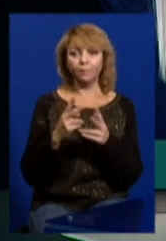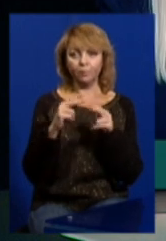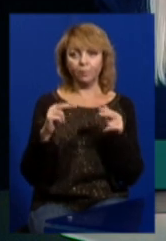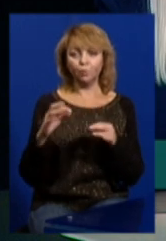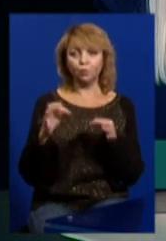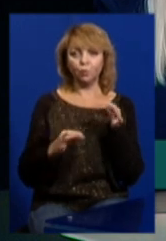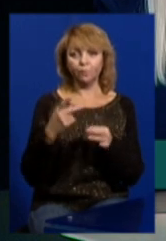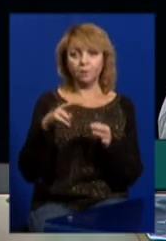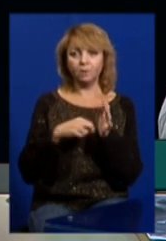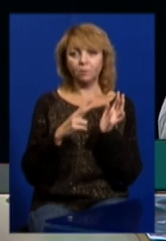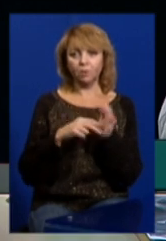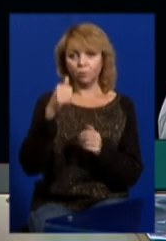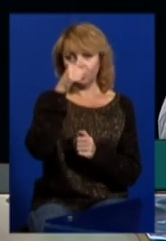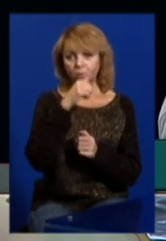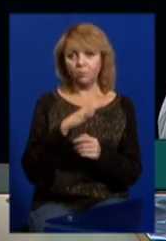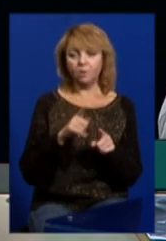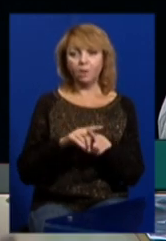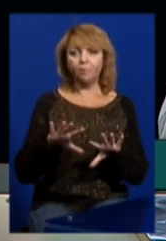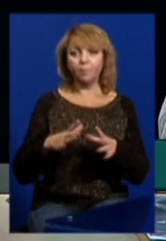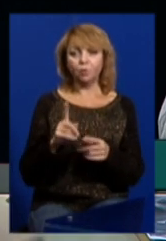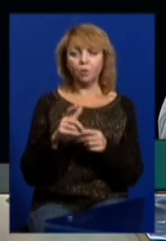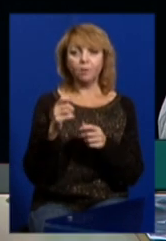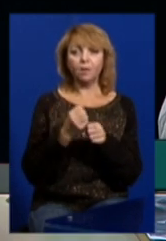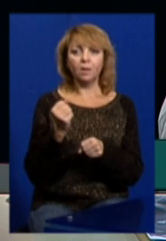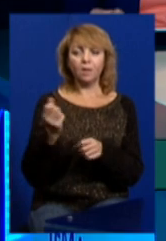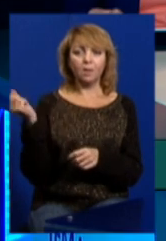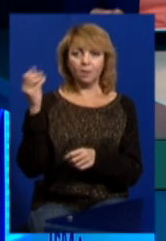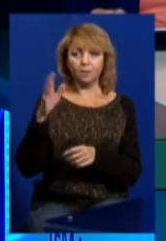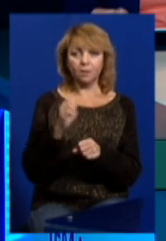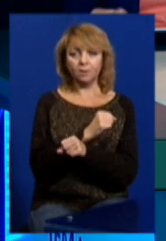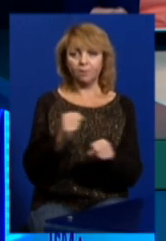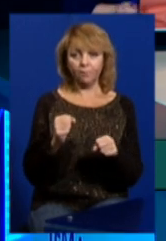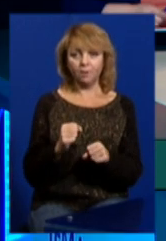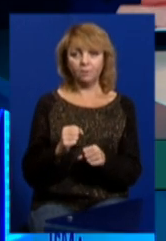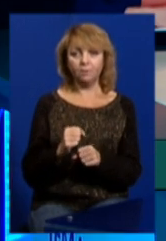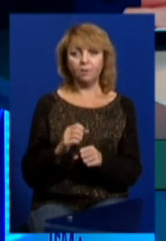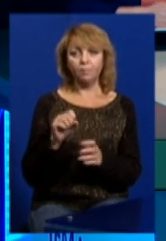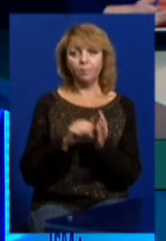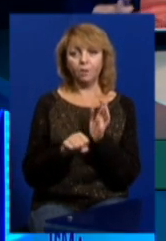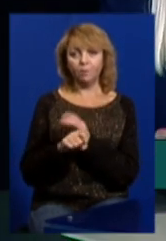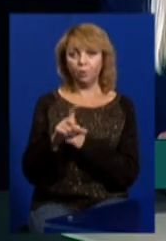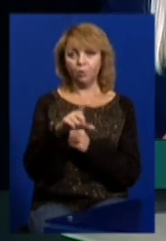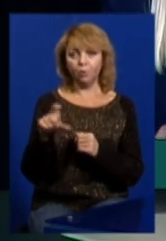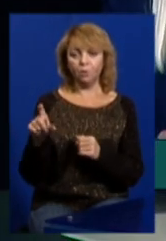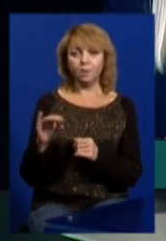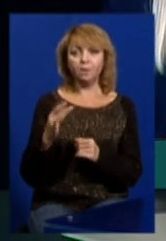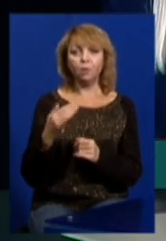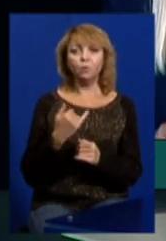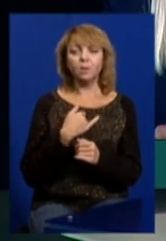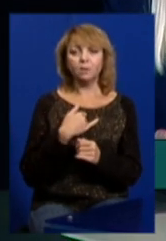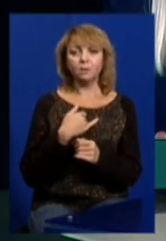2017 році був такий випадок, що граната розірвалася, загибли люди. Наскільки у нас